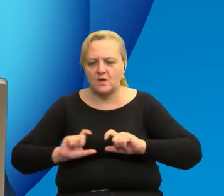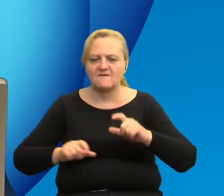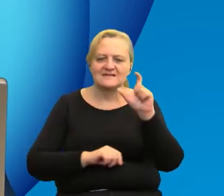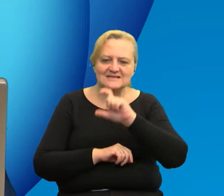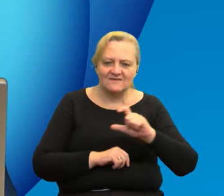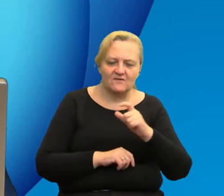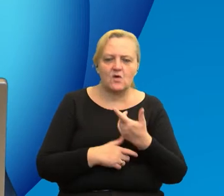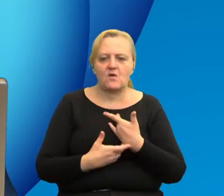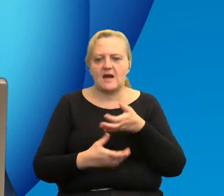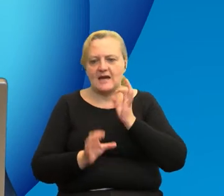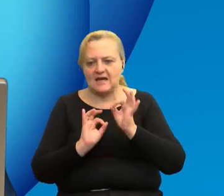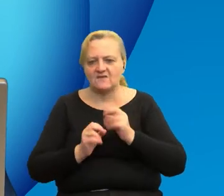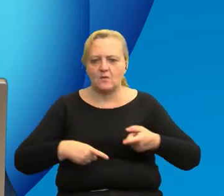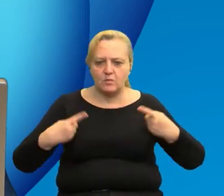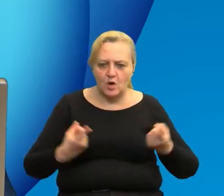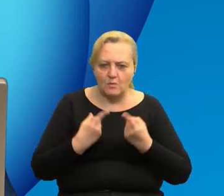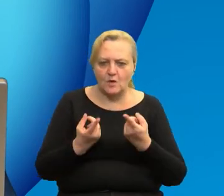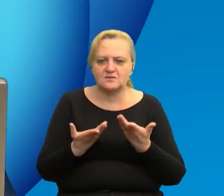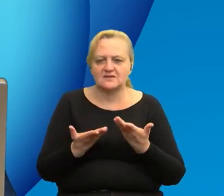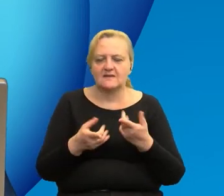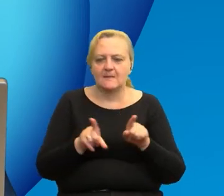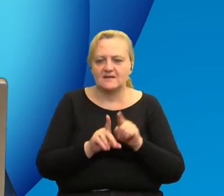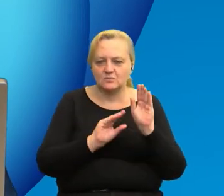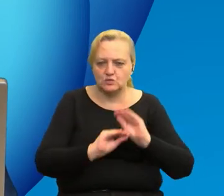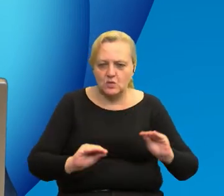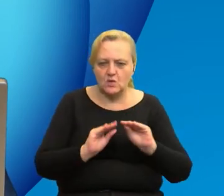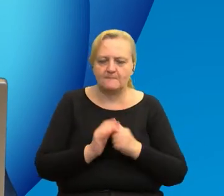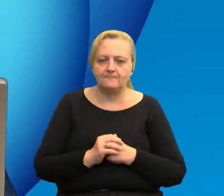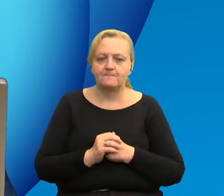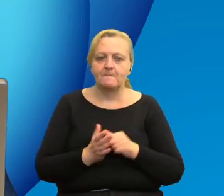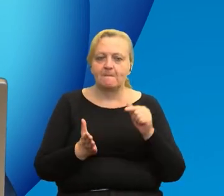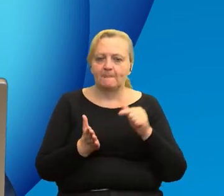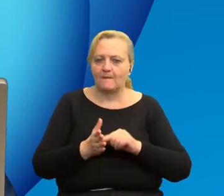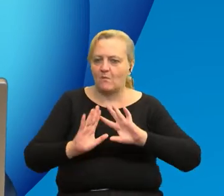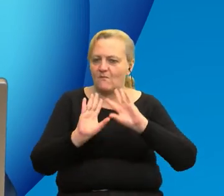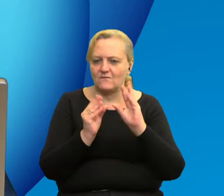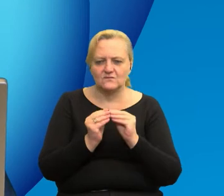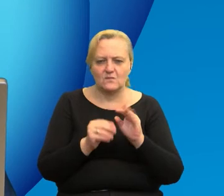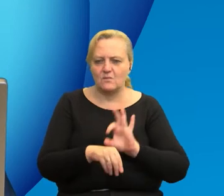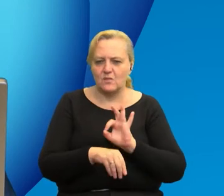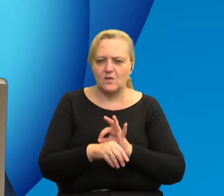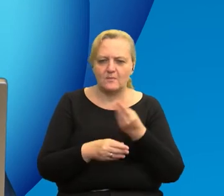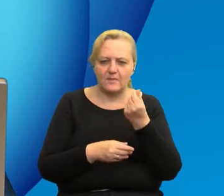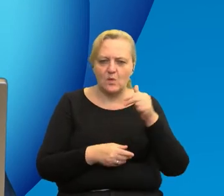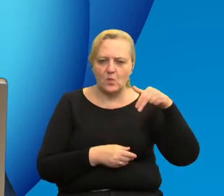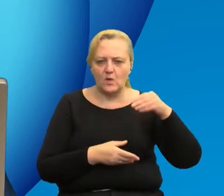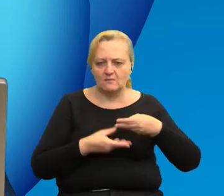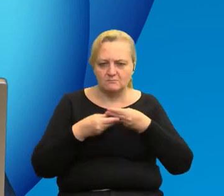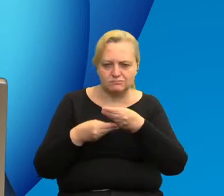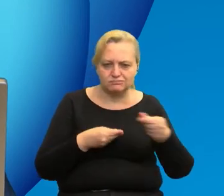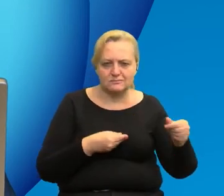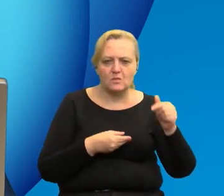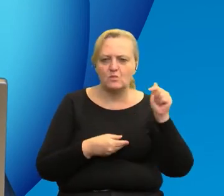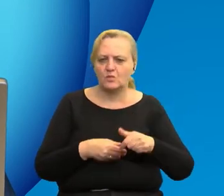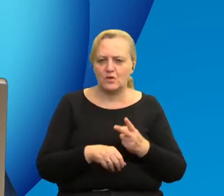cyfrowym, informacyjno-promocyjnym, czy też szkoleniowym. Wszystkie projekty, na które są wydawane środki unijne muszą